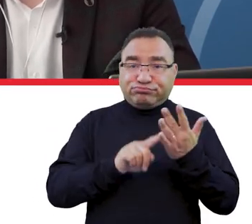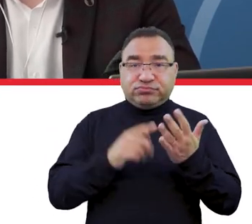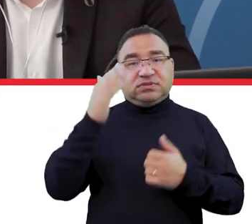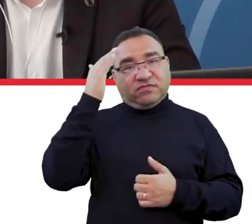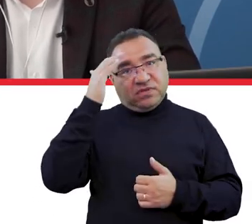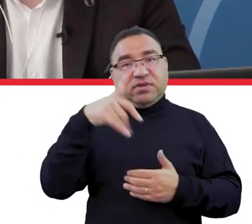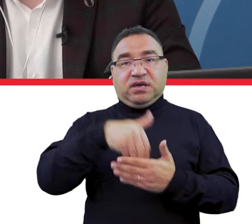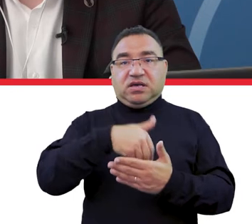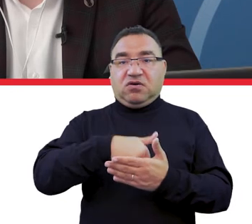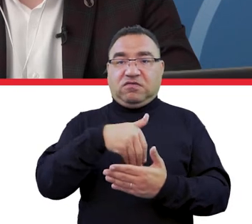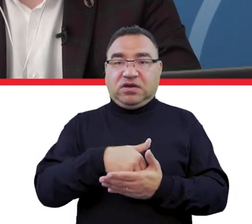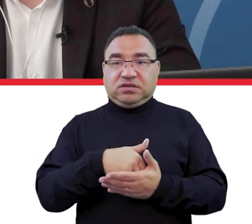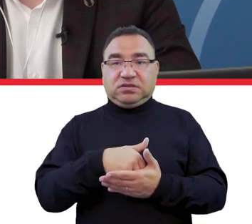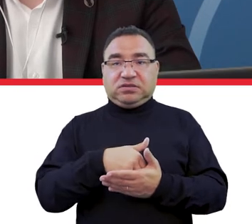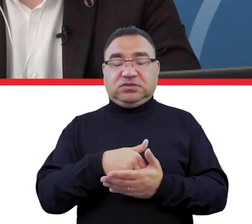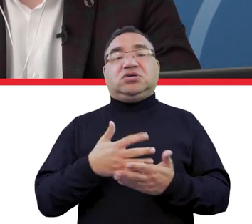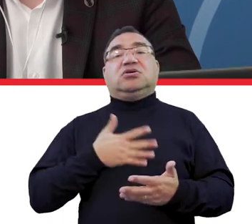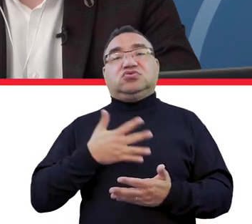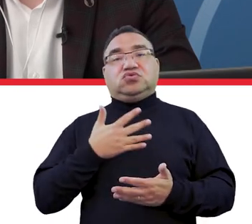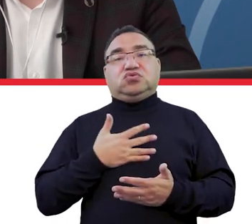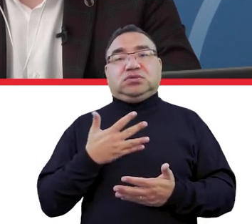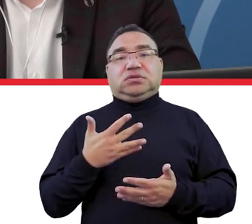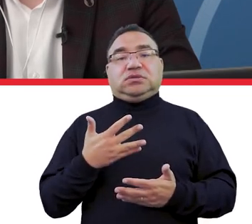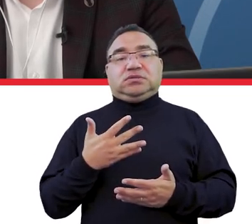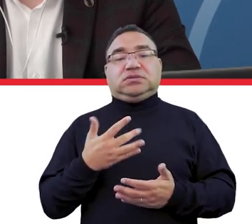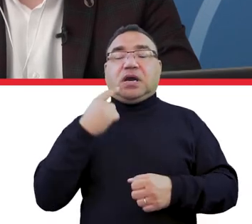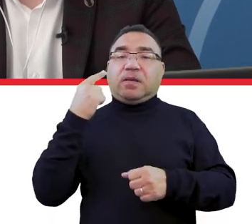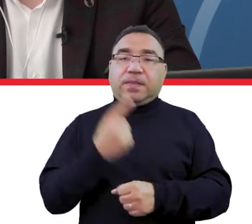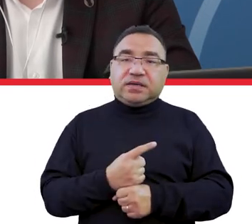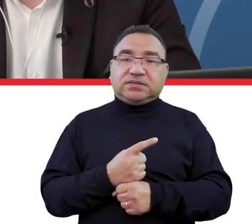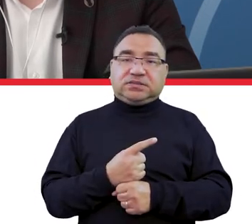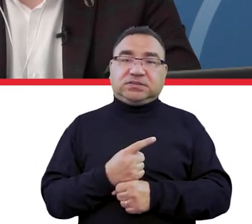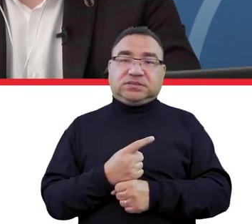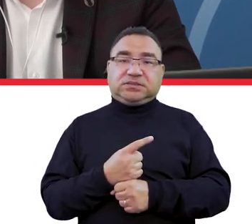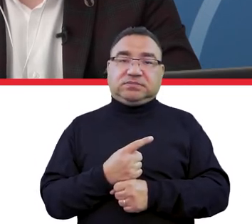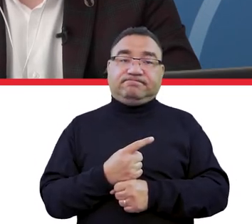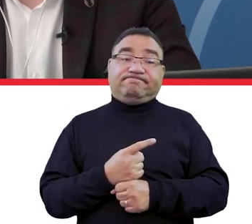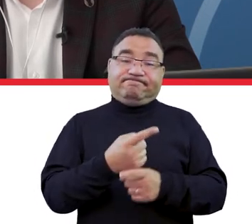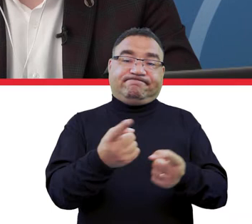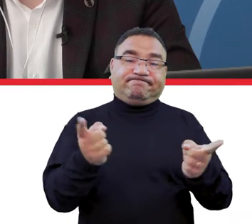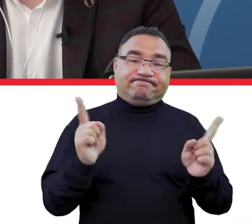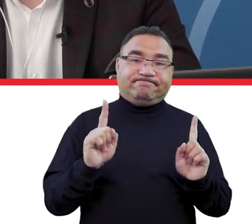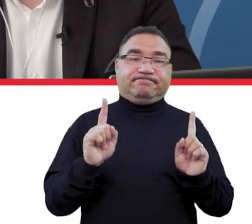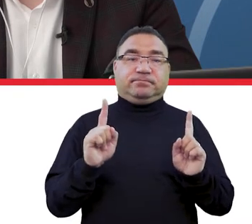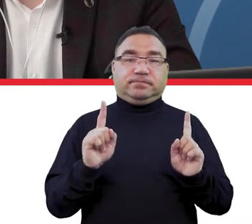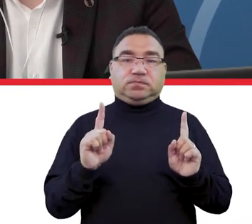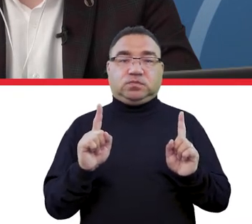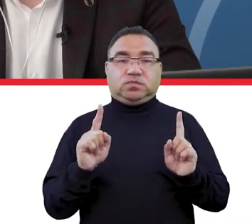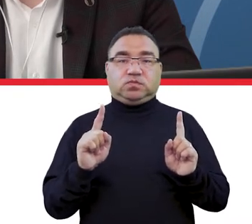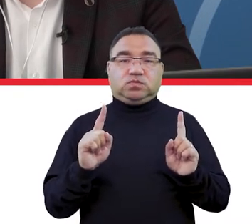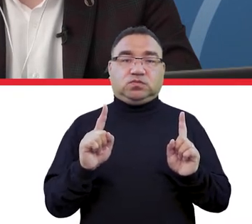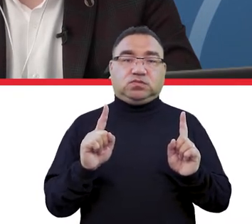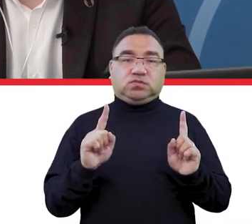I rzeczywiście jestem przekonany, że decyzje w tym zakresie będą podejmowali